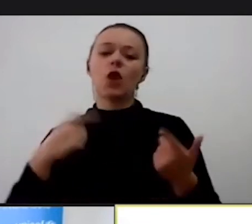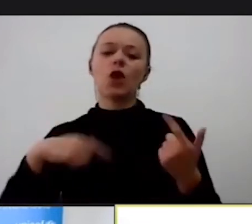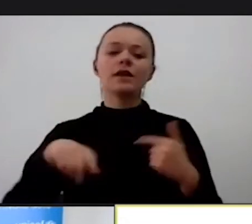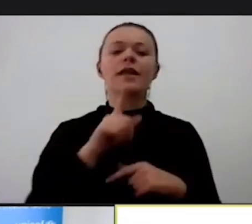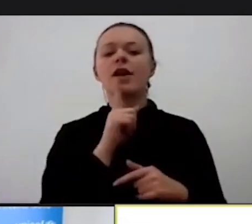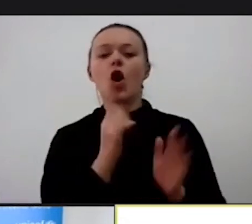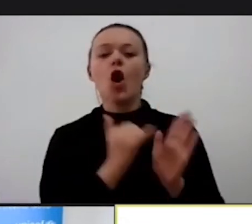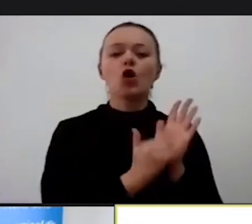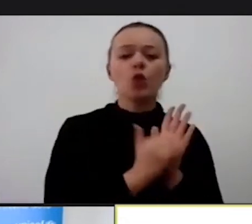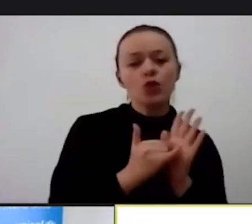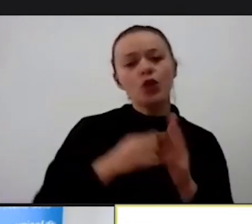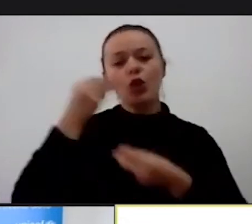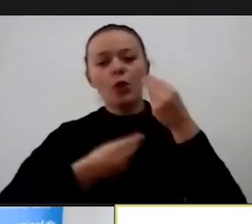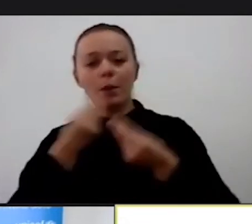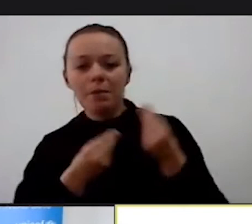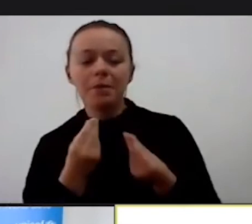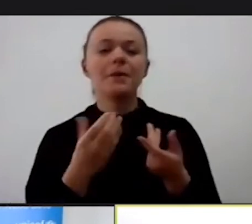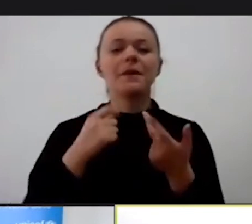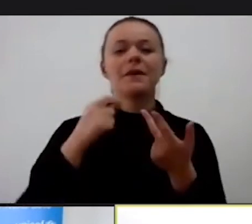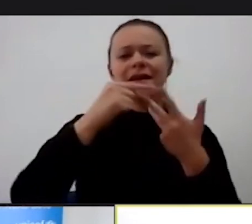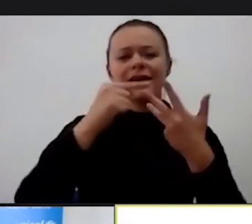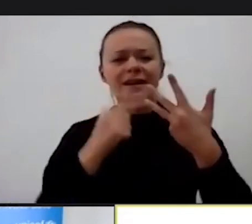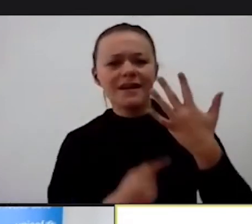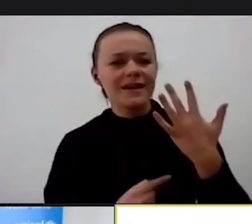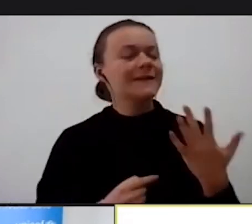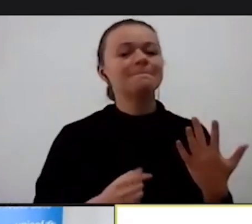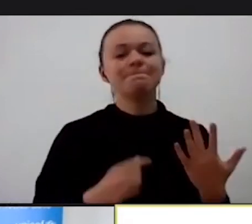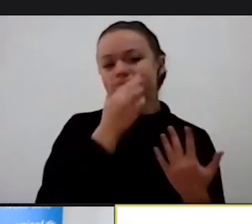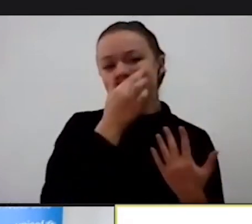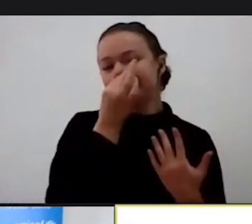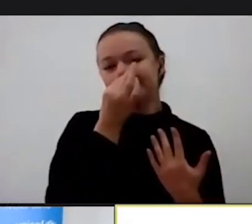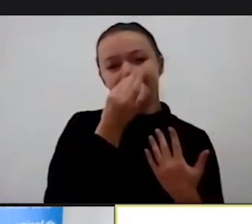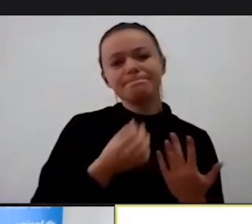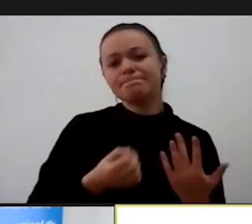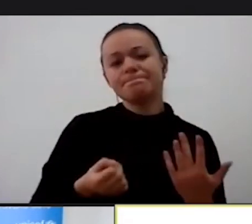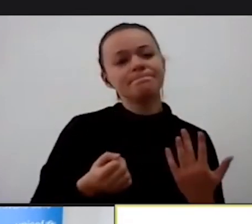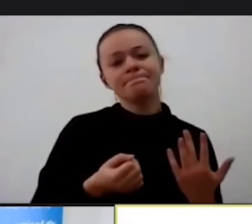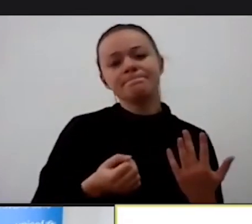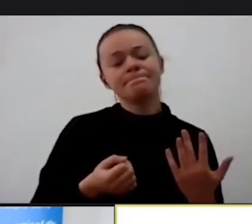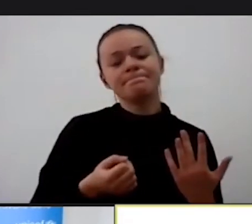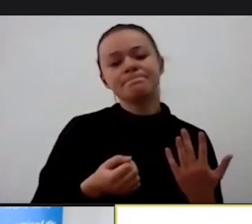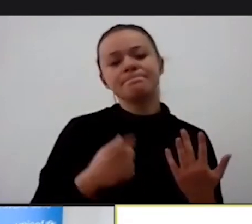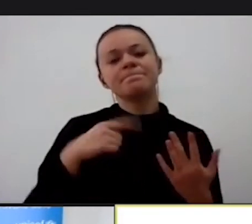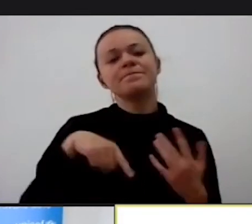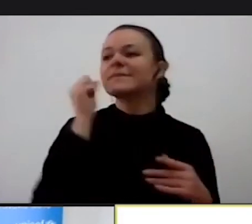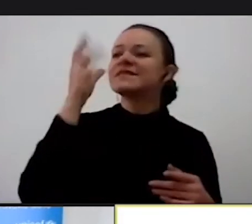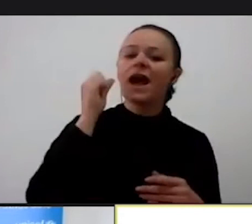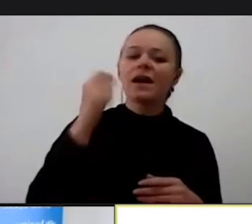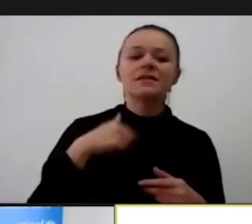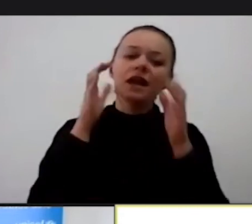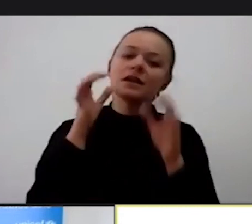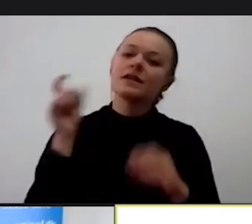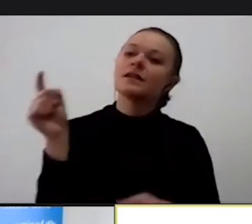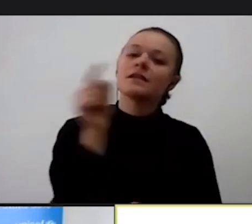Svih onih čija mišljenja mi slušamo svakog dana.